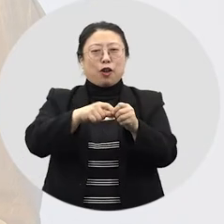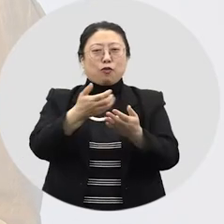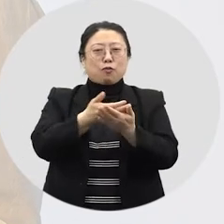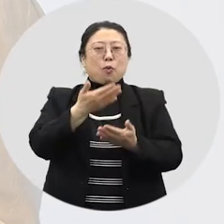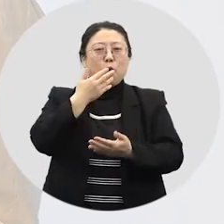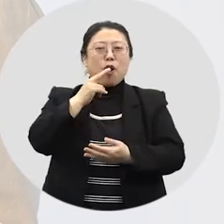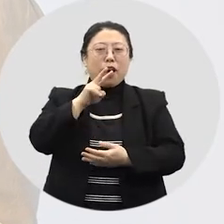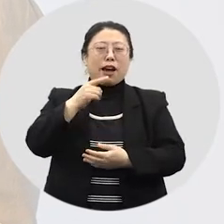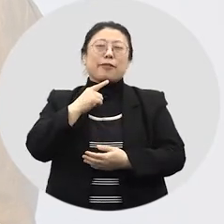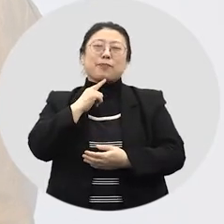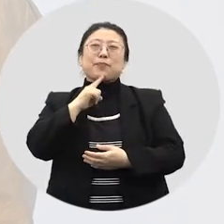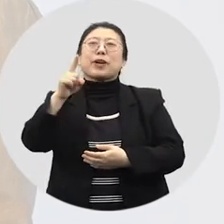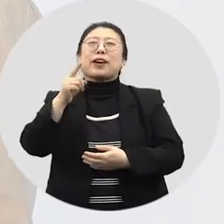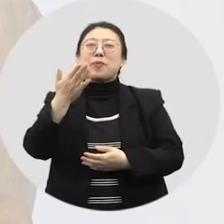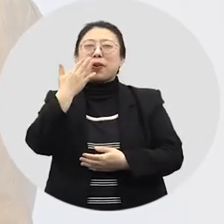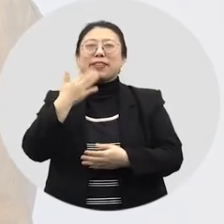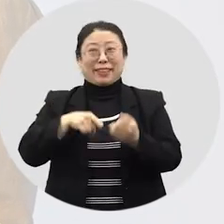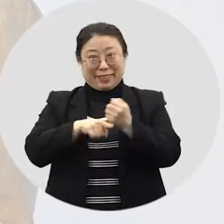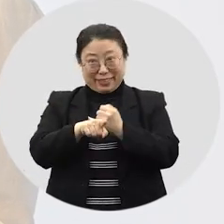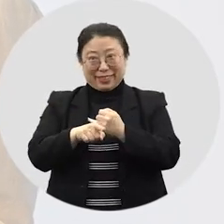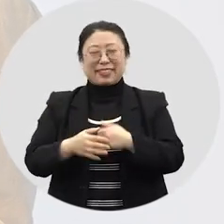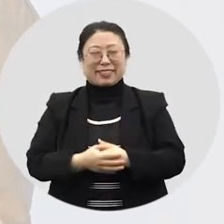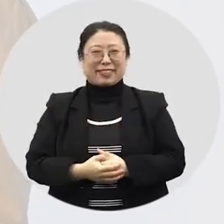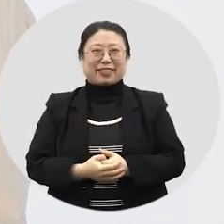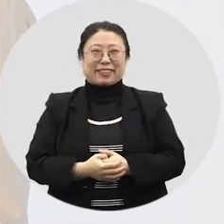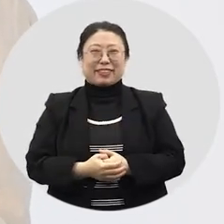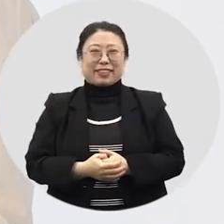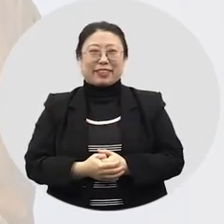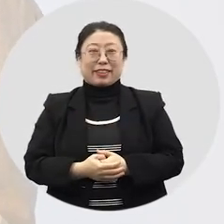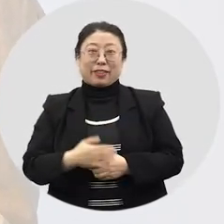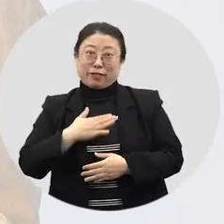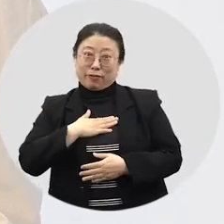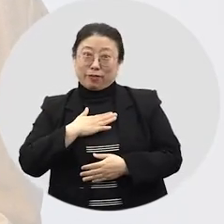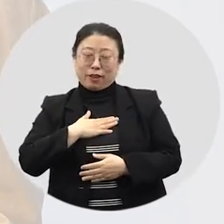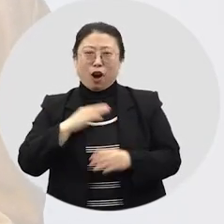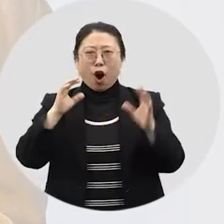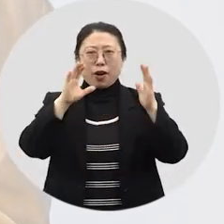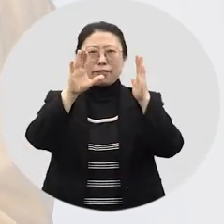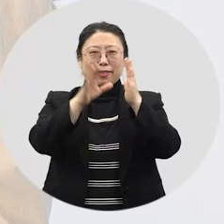특히 설날에 떡국을 먹어야 나이를 한 살도 먹는다고 하잖아요.